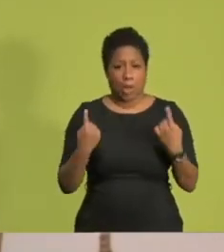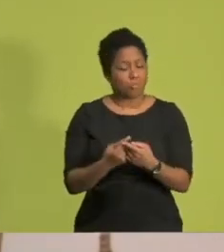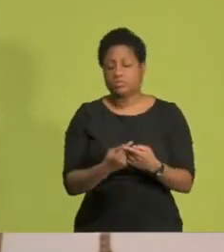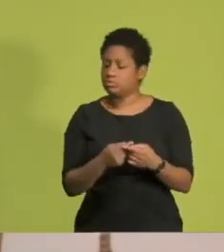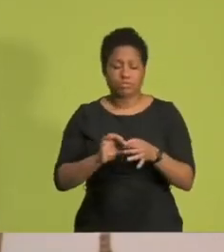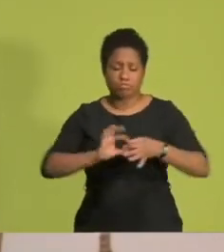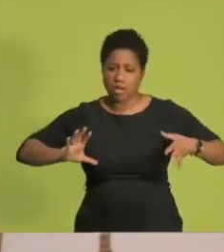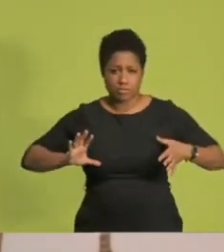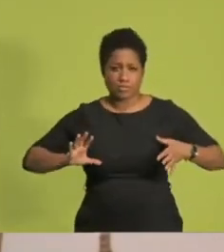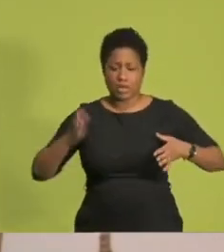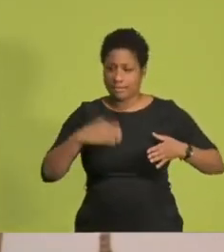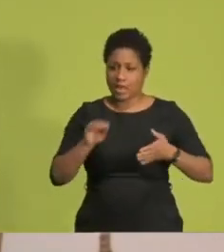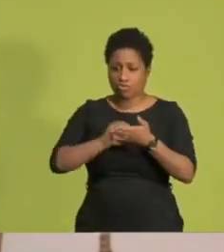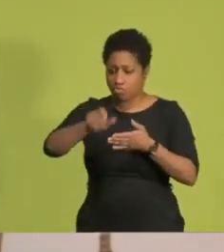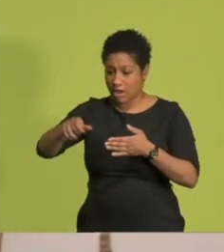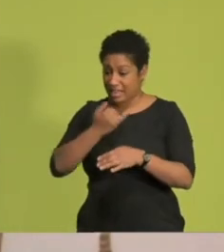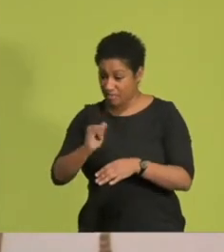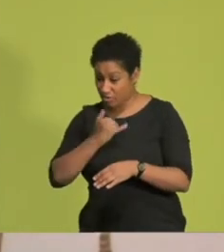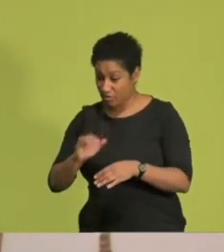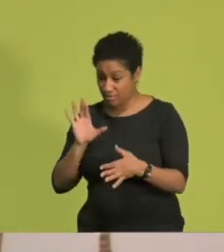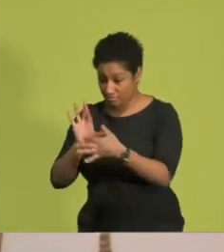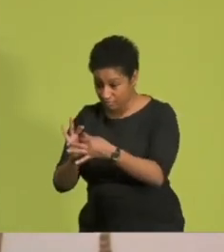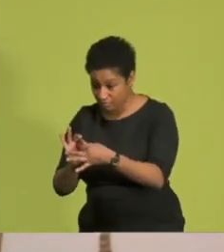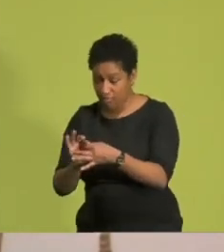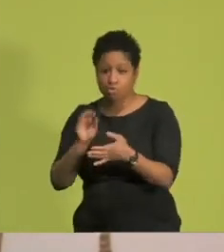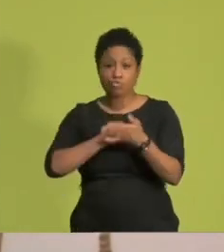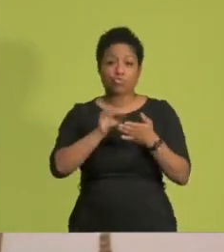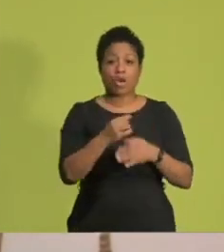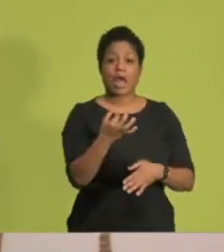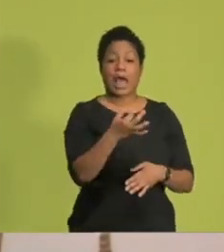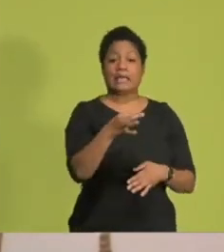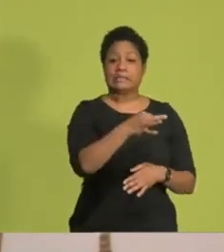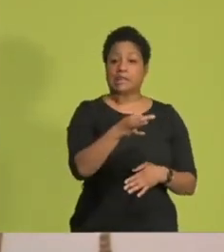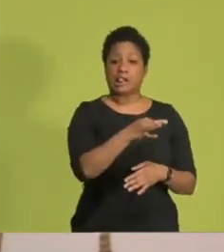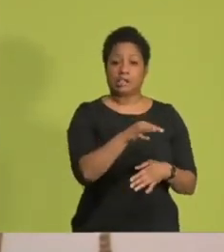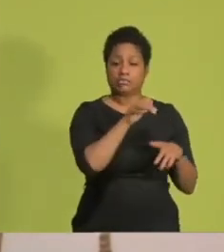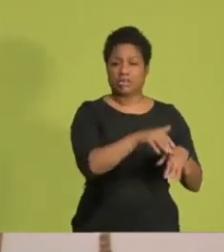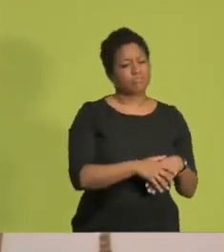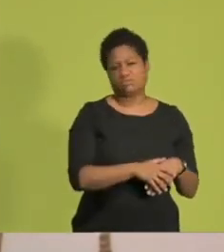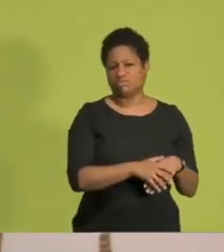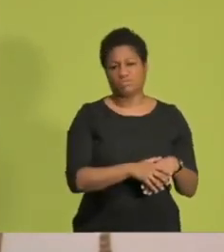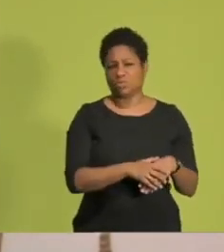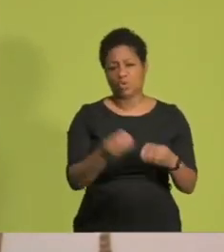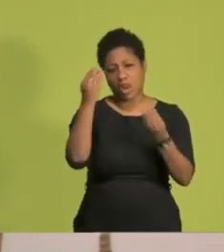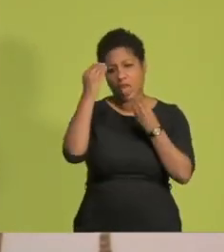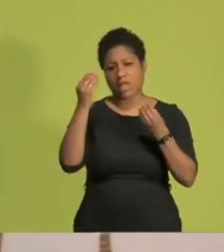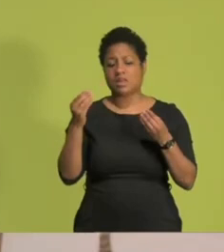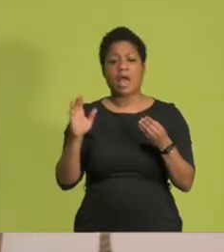stellen. Schule ist keine einsame Insel im Viertel und Lernen passiert eben nicht hinter verschlossener Tür am besten.